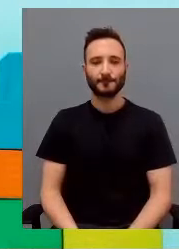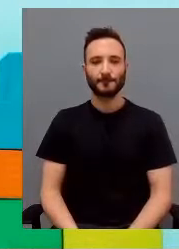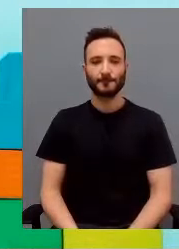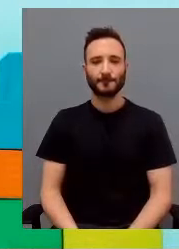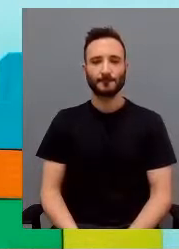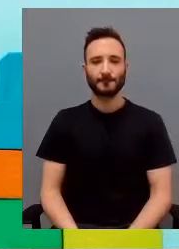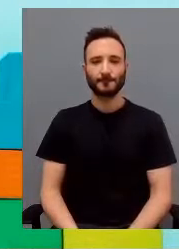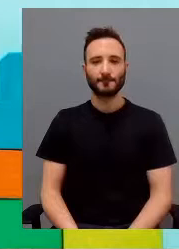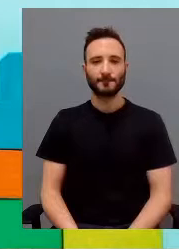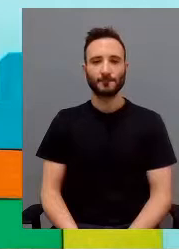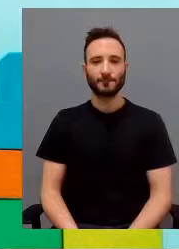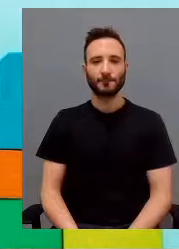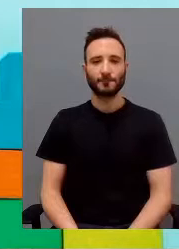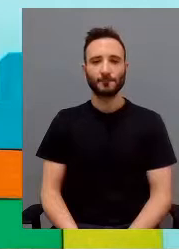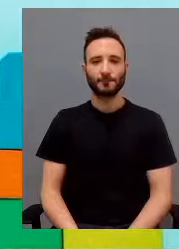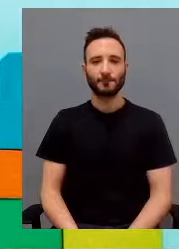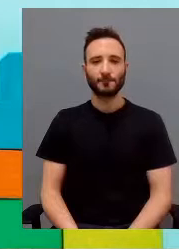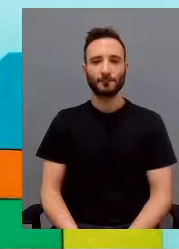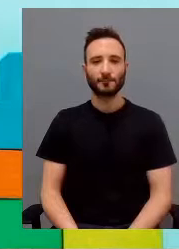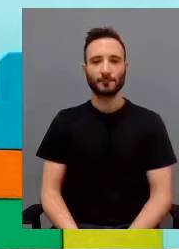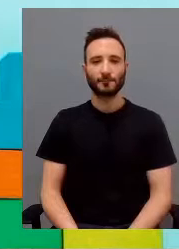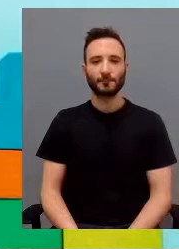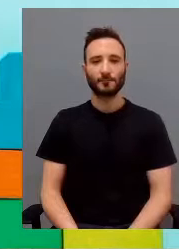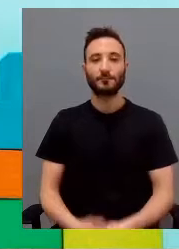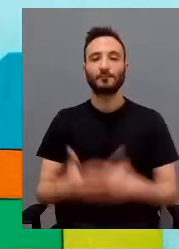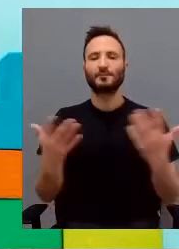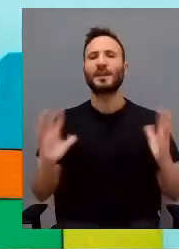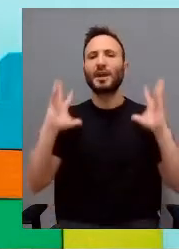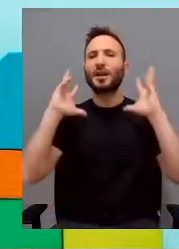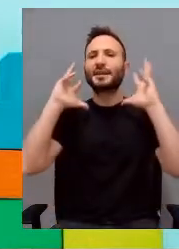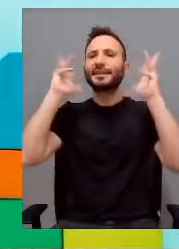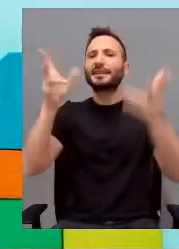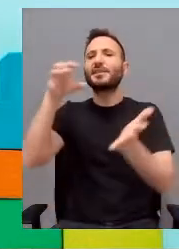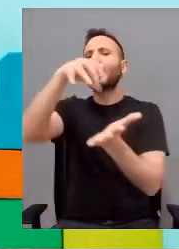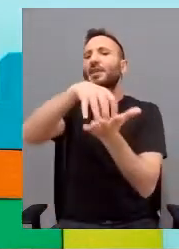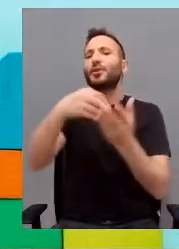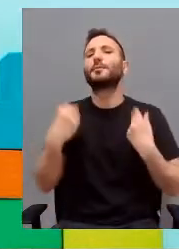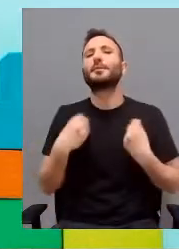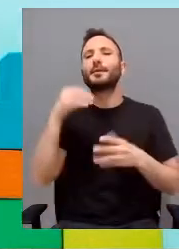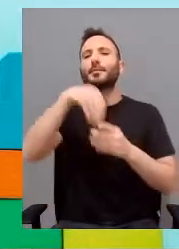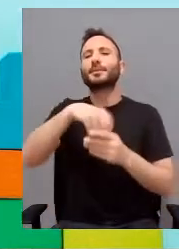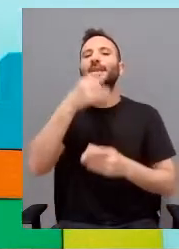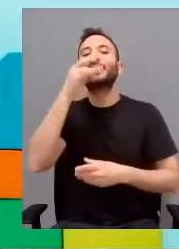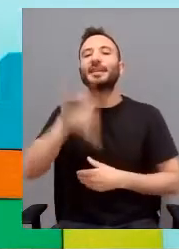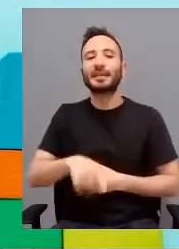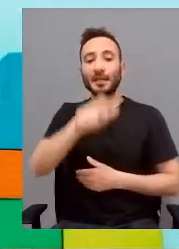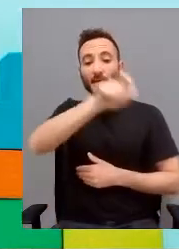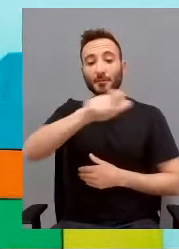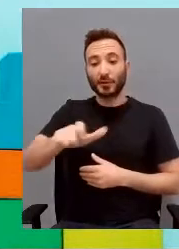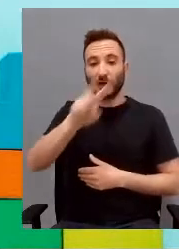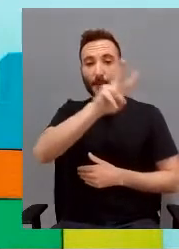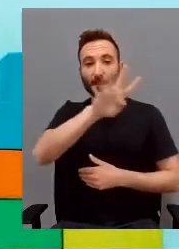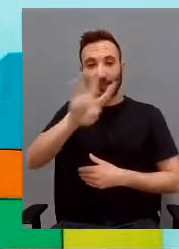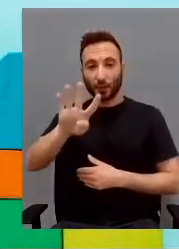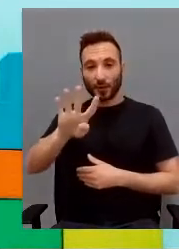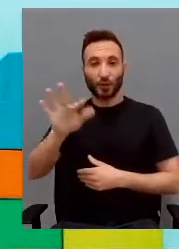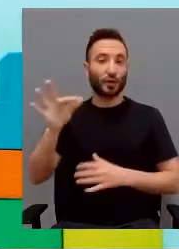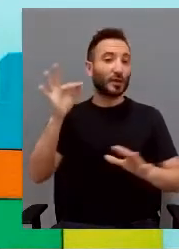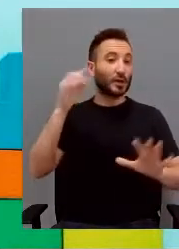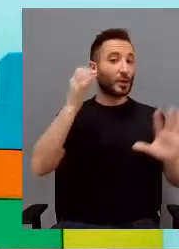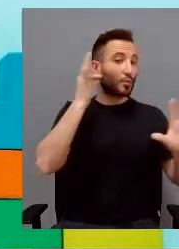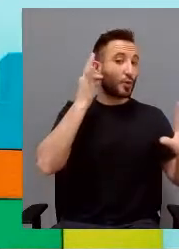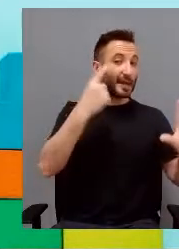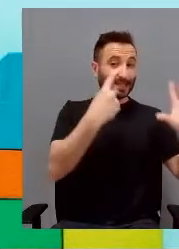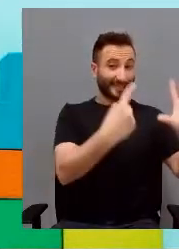soprattutto l'epilessia. Chi vive in Cascina Rossago? Attualmente vivono 24 persone, 6 donne e 18 uomini,